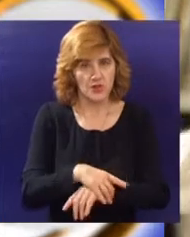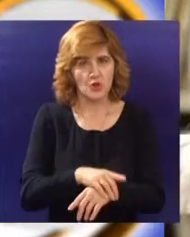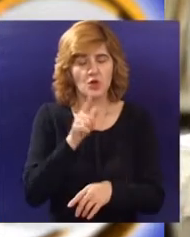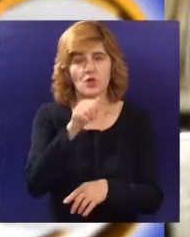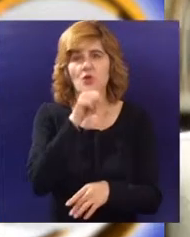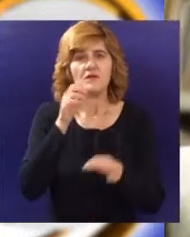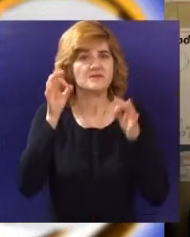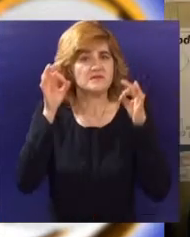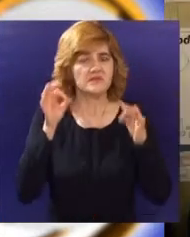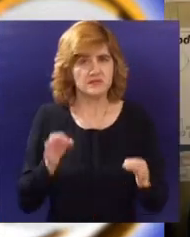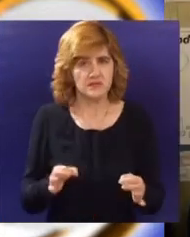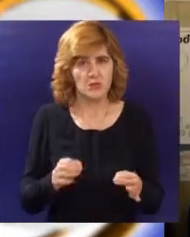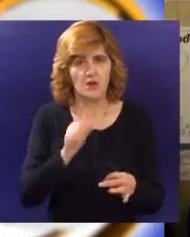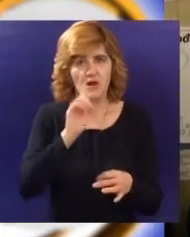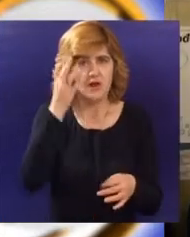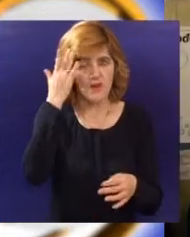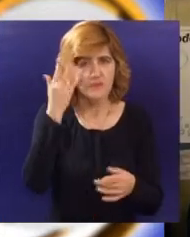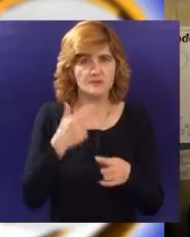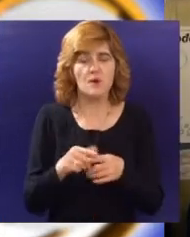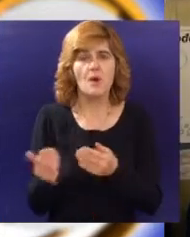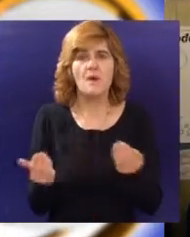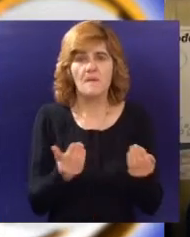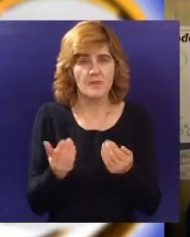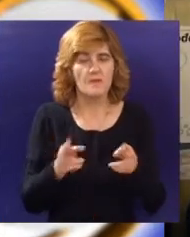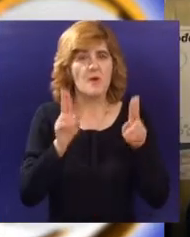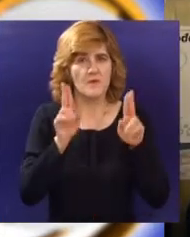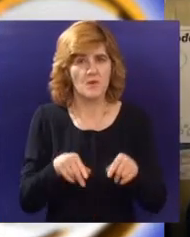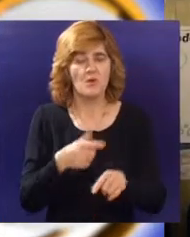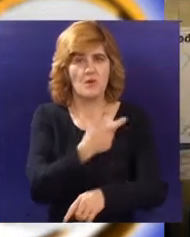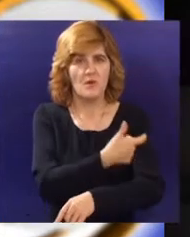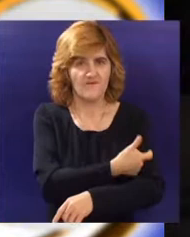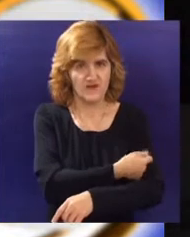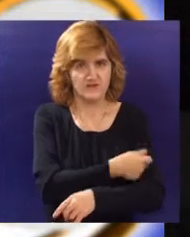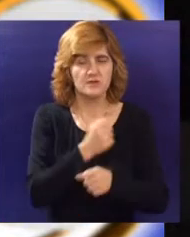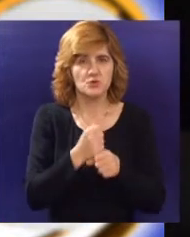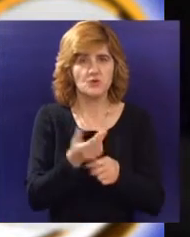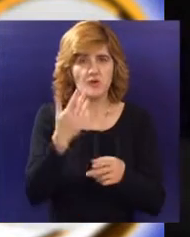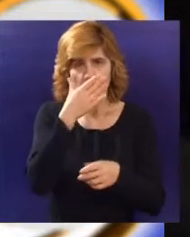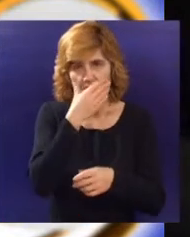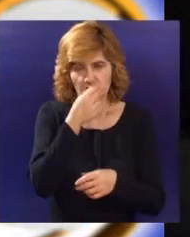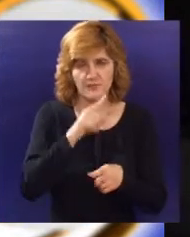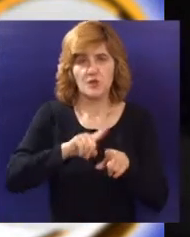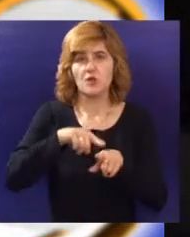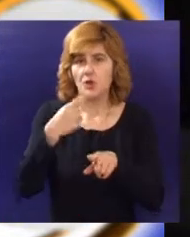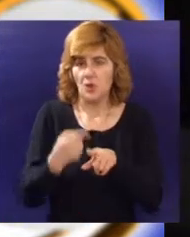da je vakcina potpuno bezbedna što potvrđuje činjenica da i bebe starije od 6 meseci mogu primiti. Vakcinisanje se preporučuje trudnicama i gojaznim